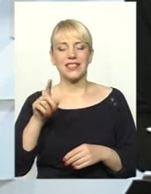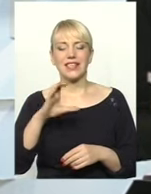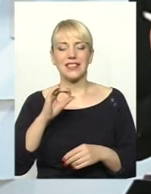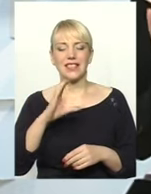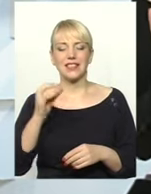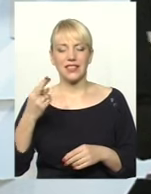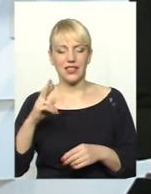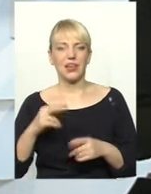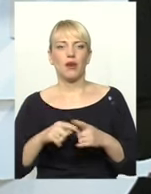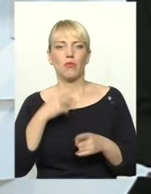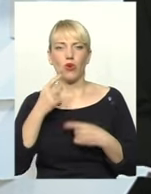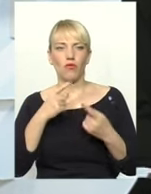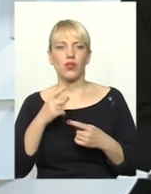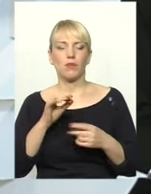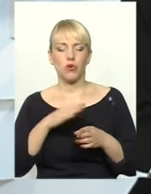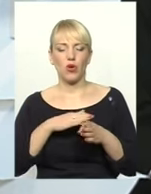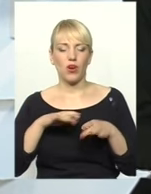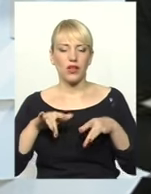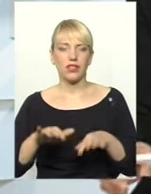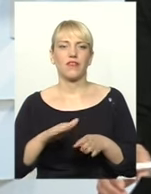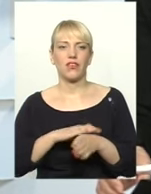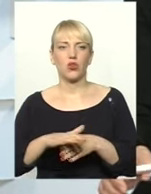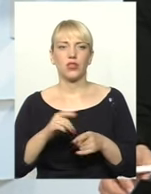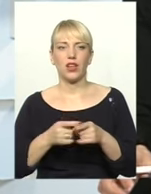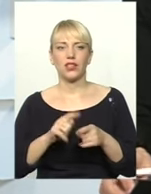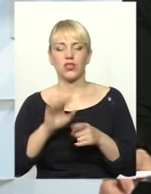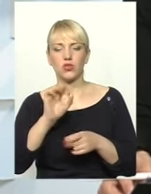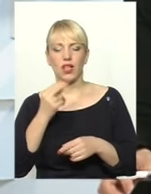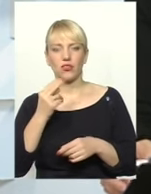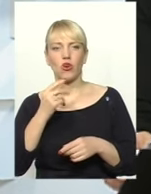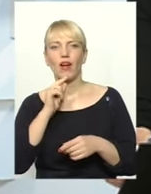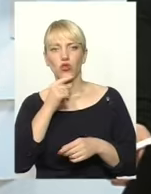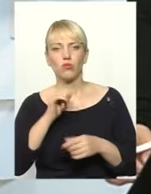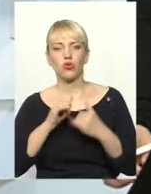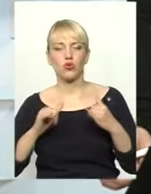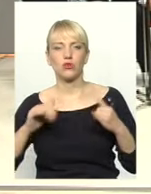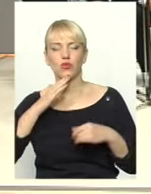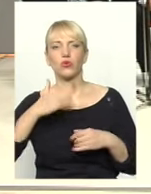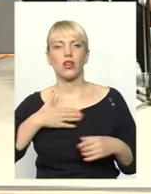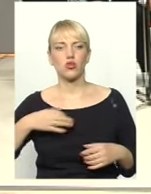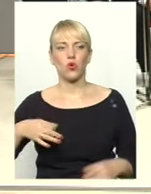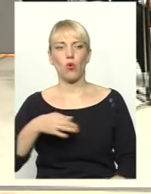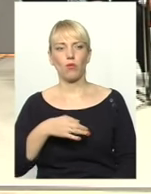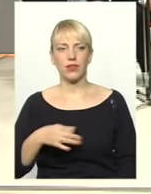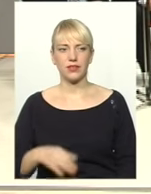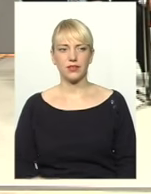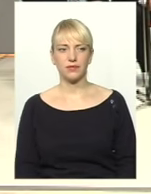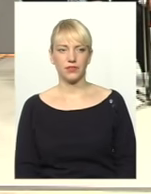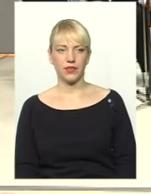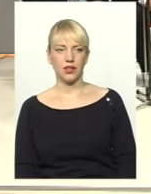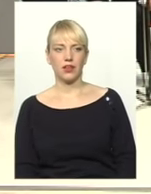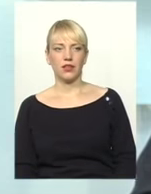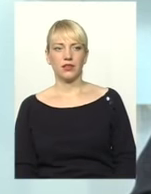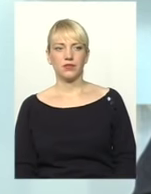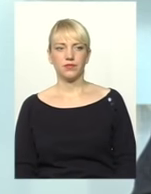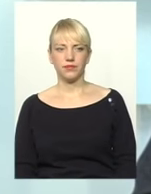прослухали хід виконання програми того соціально-економічного розвитку нашої області. Я би просто сказав,